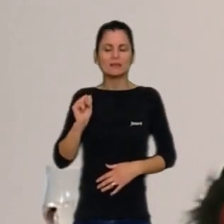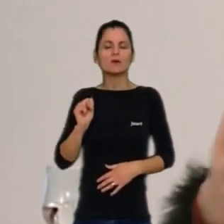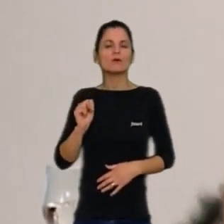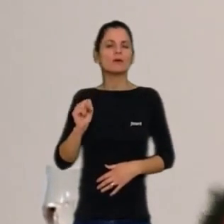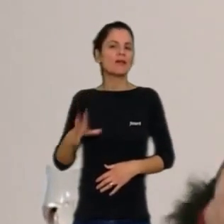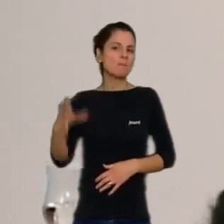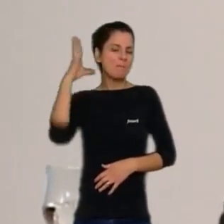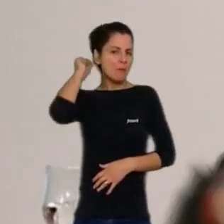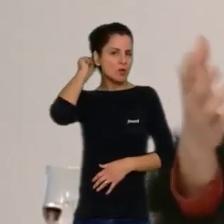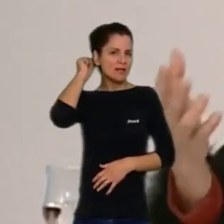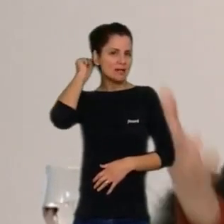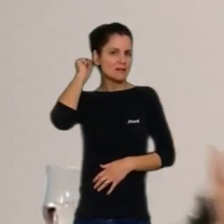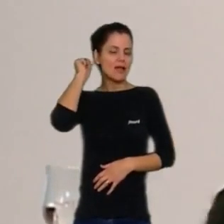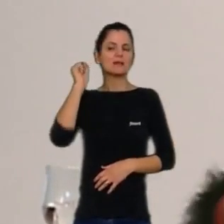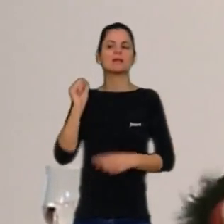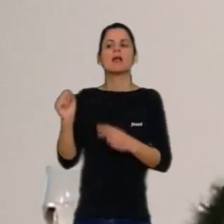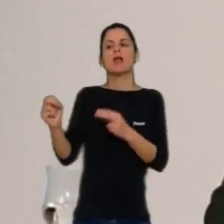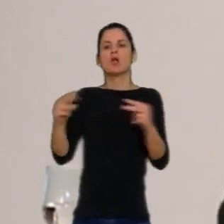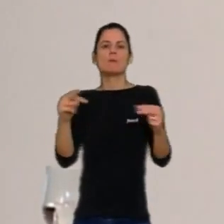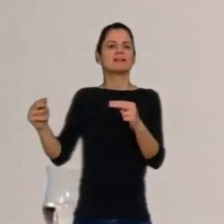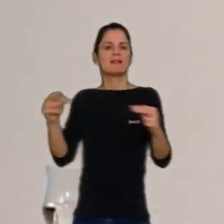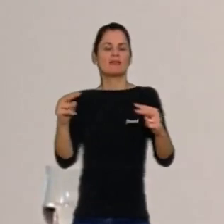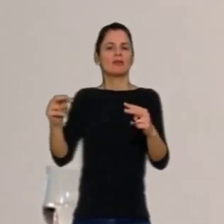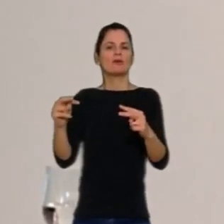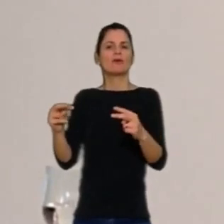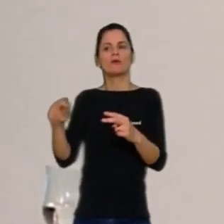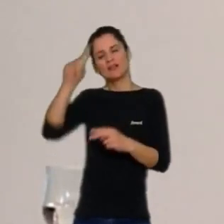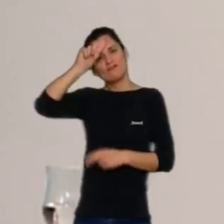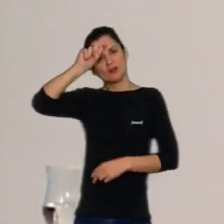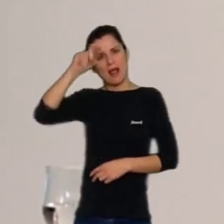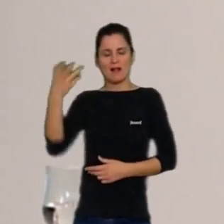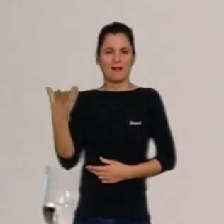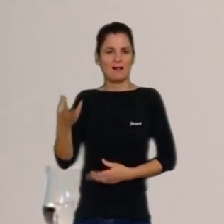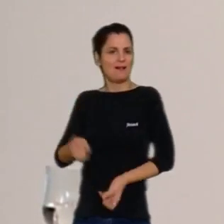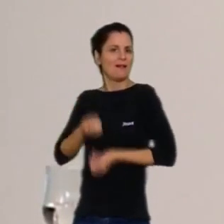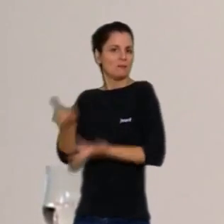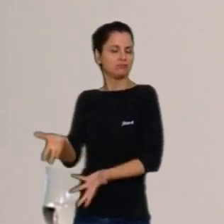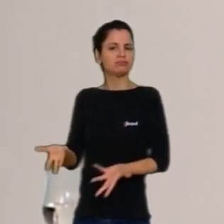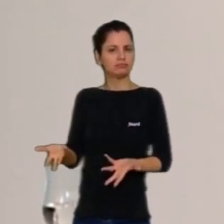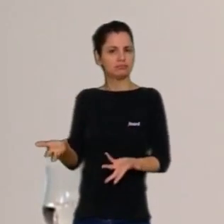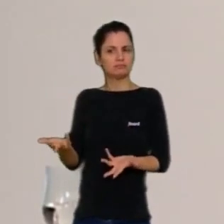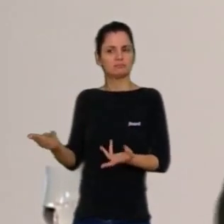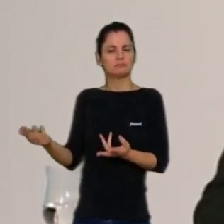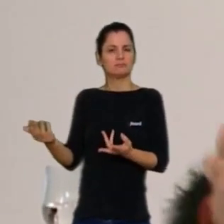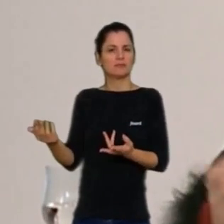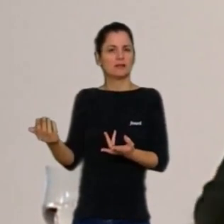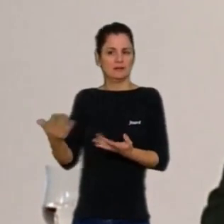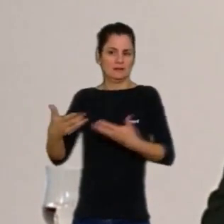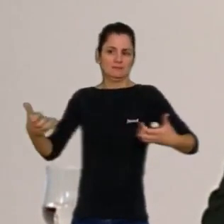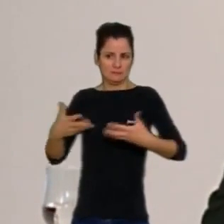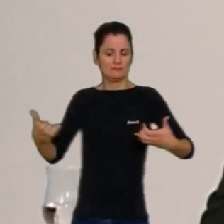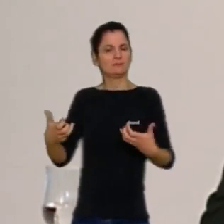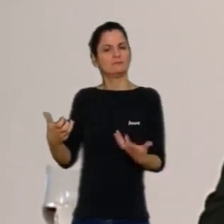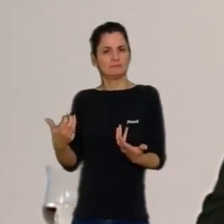humorística quasi, no?, i informal i molt destesa, no?